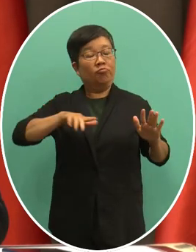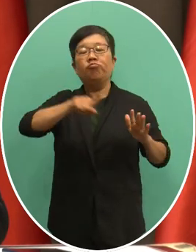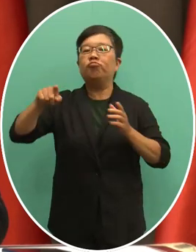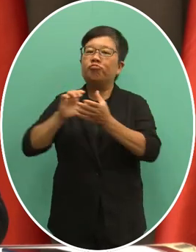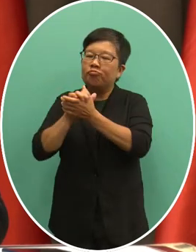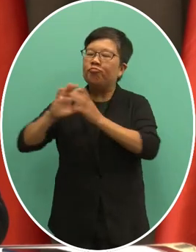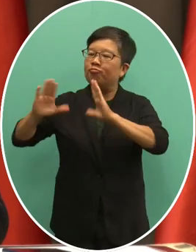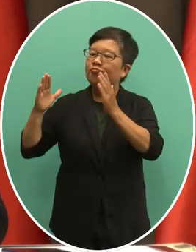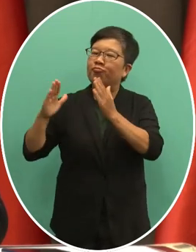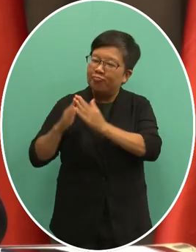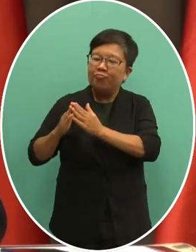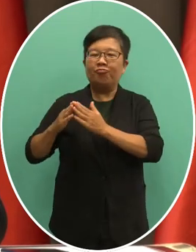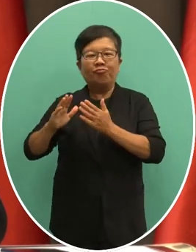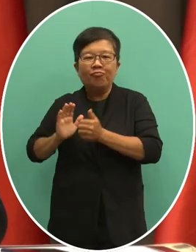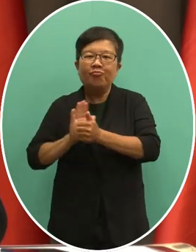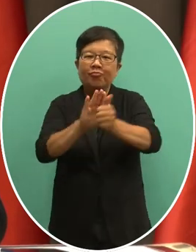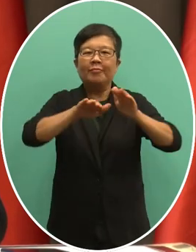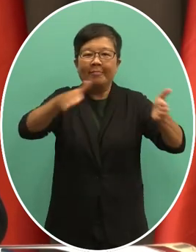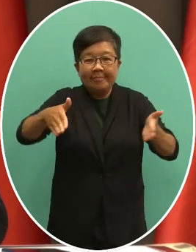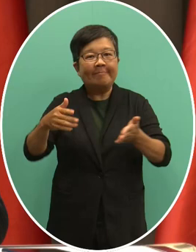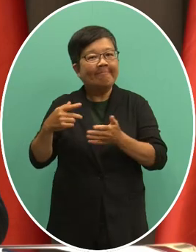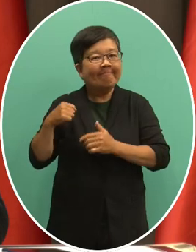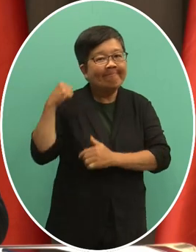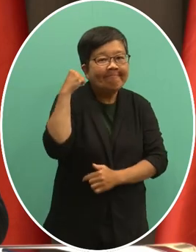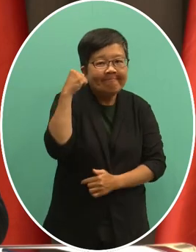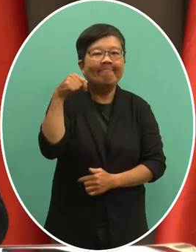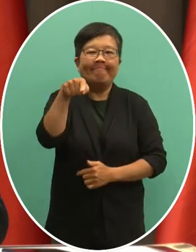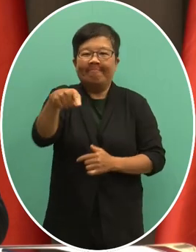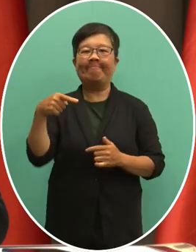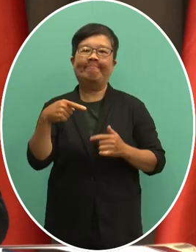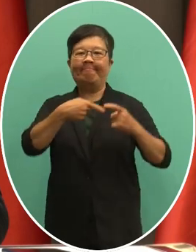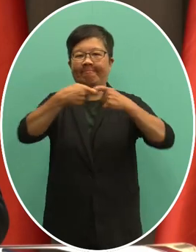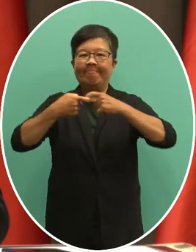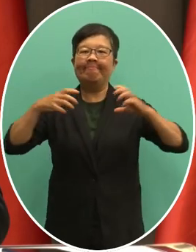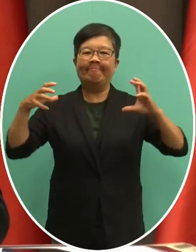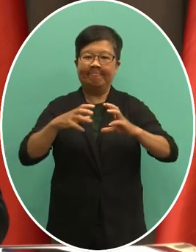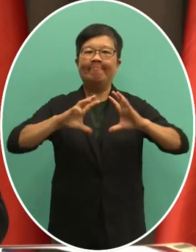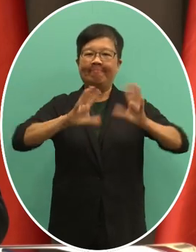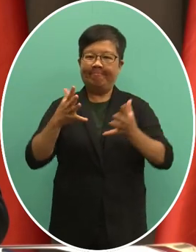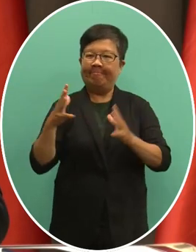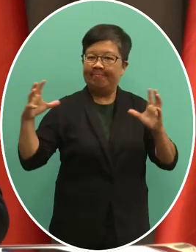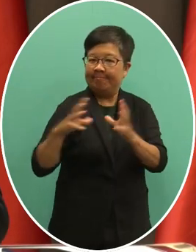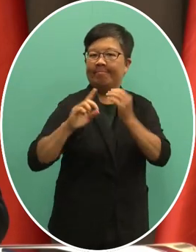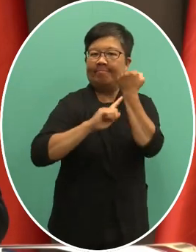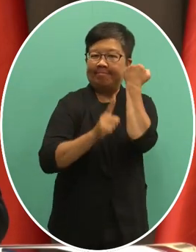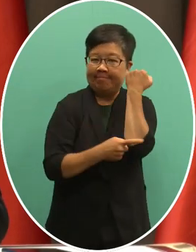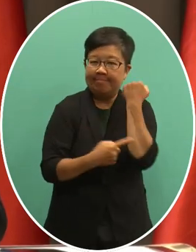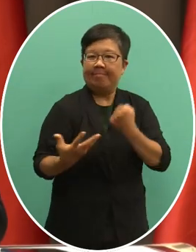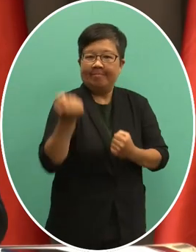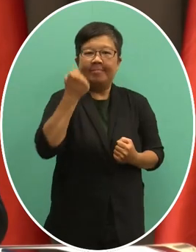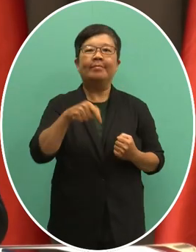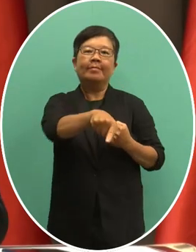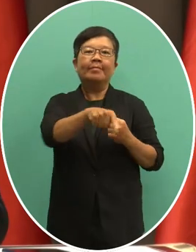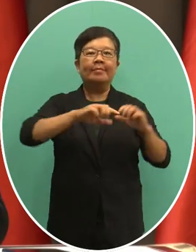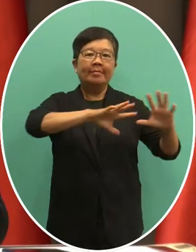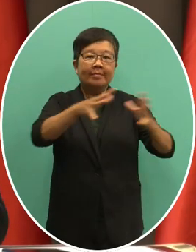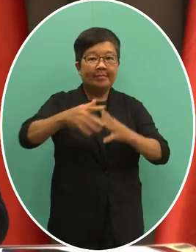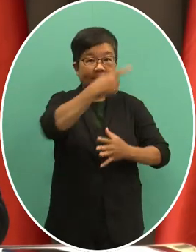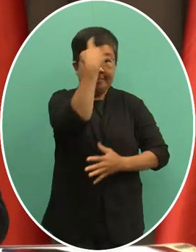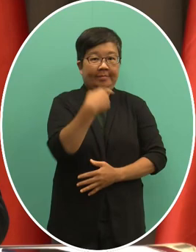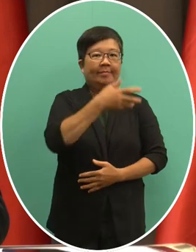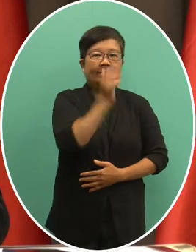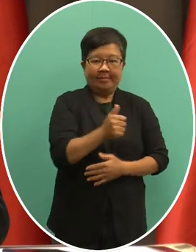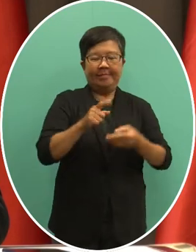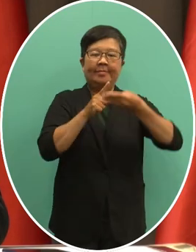国家推案争取我国参与联合国的合法权益我们今天非常谢谢的田政务次长主持